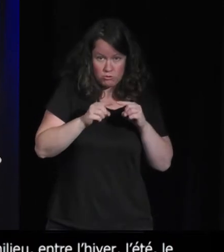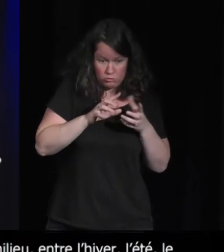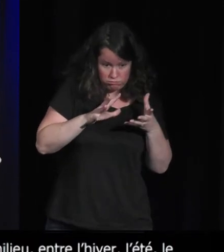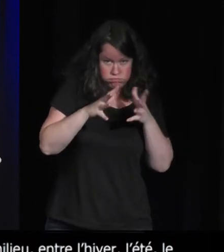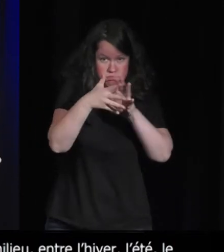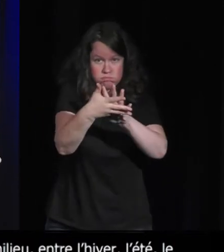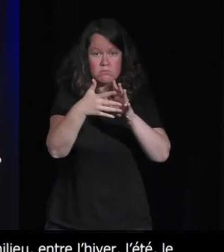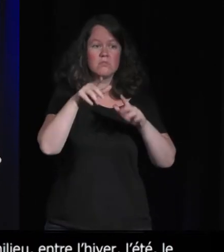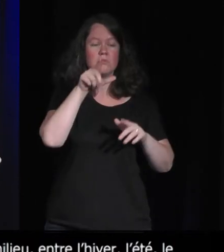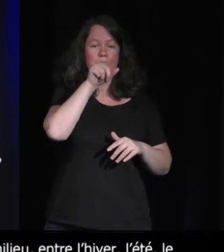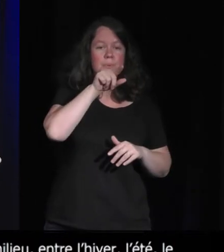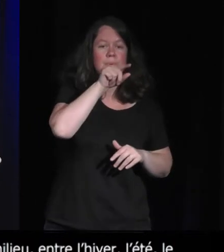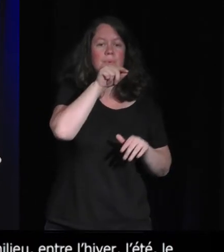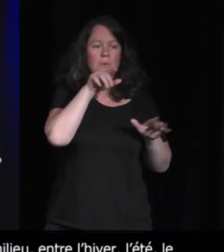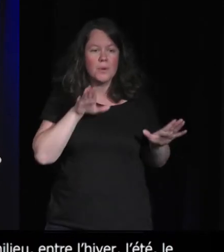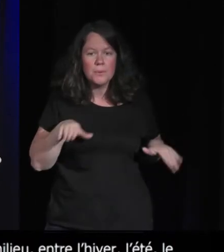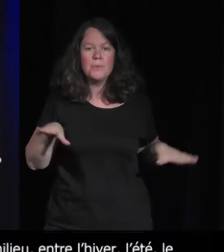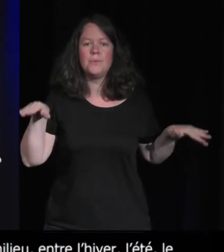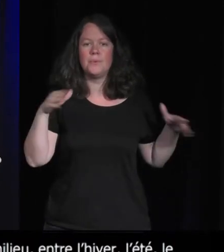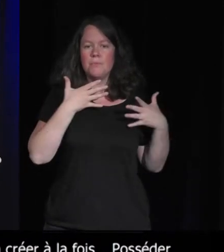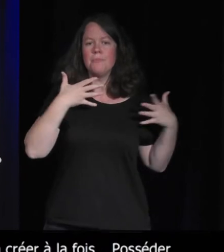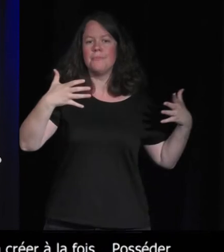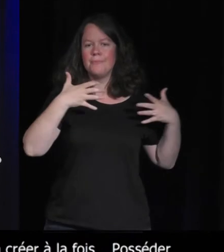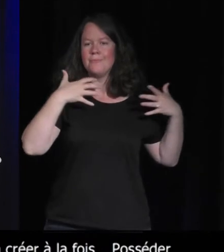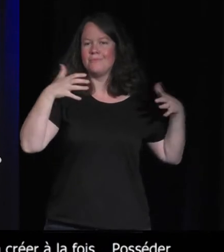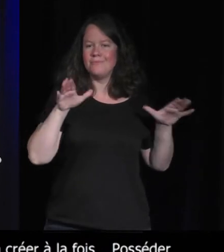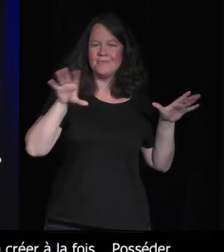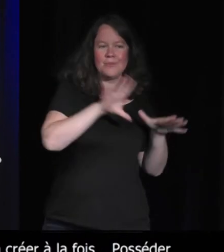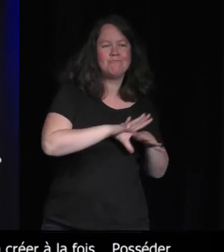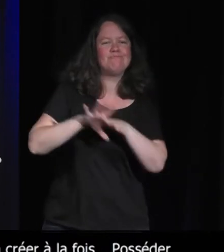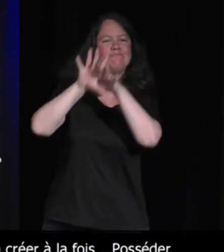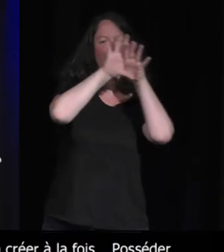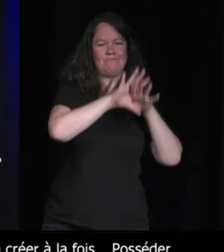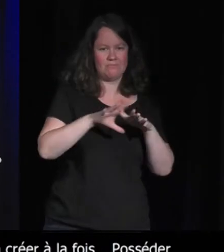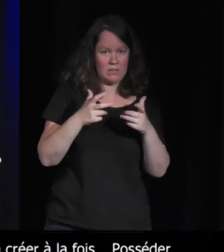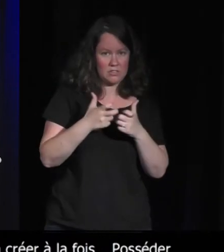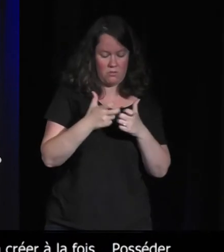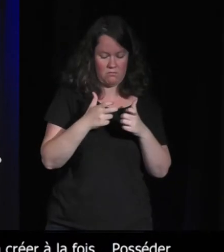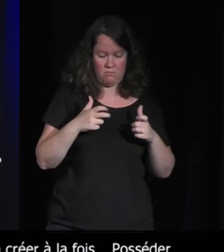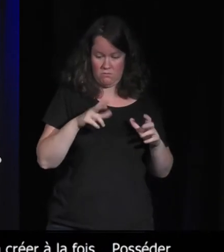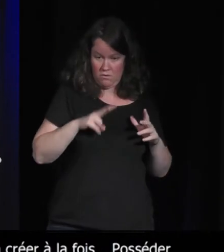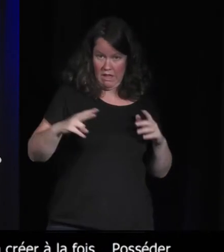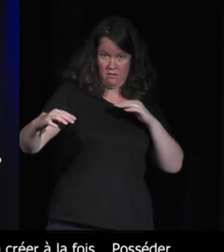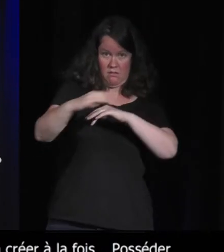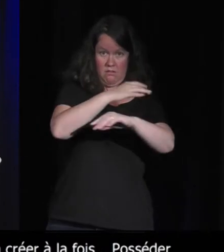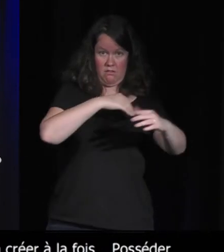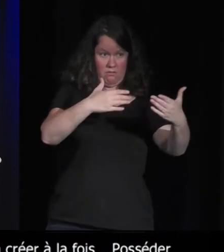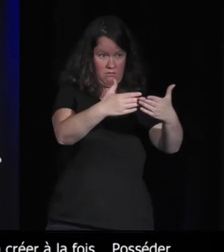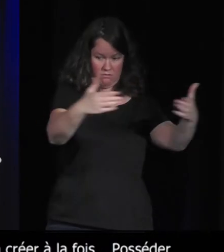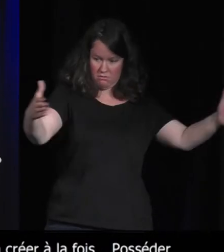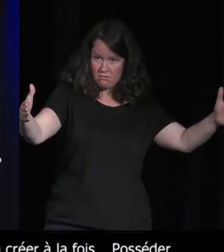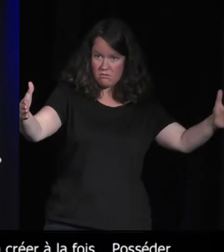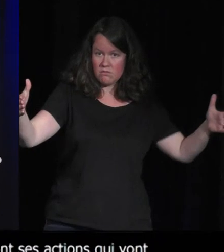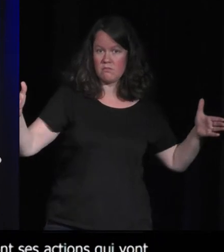par le champ, par ses parades. Et que la bordure du territoire, elle n'existe que par les interactions,